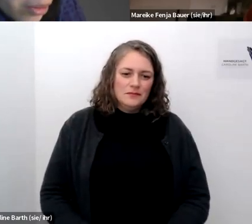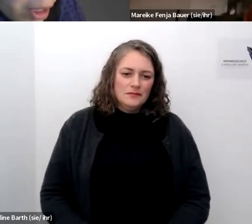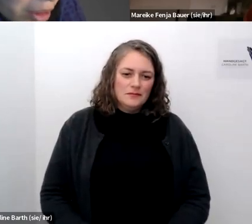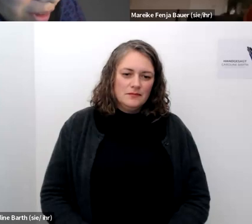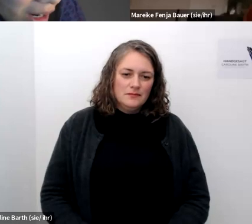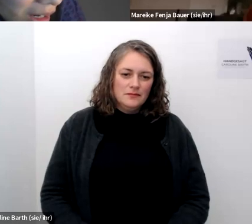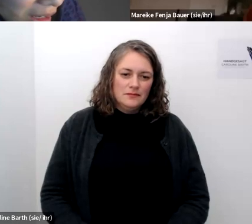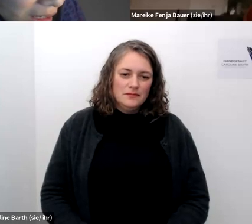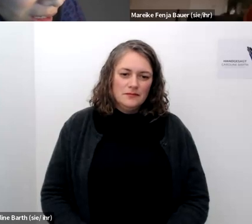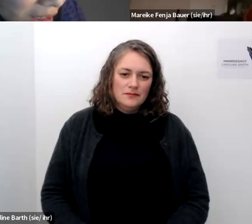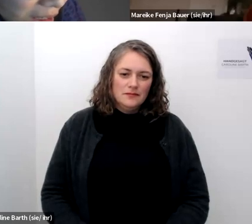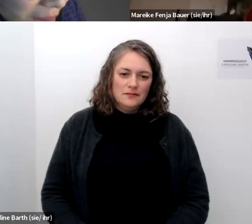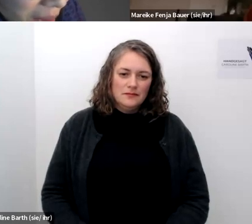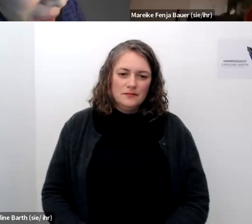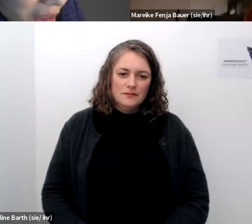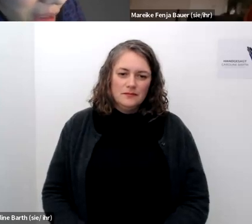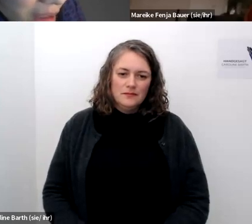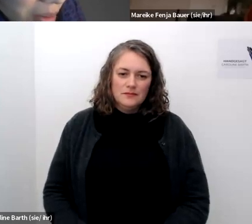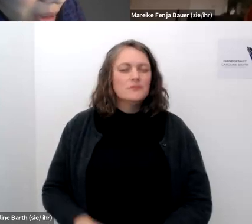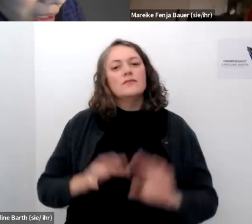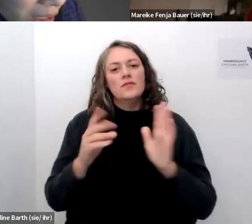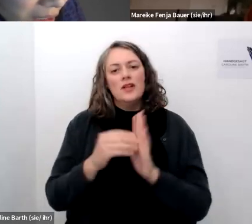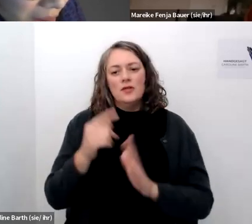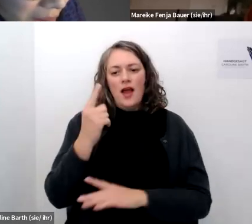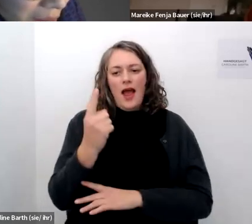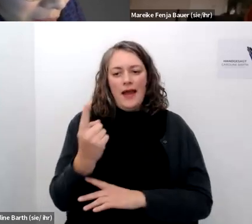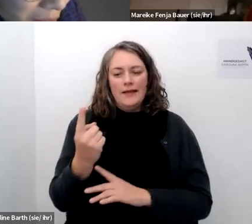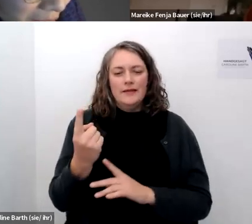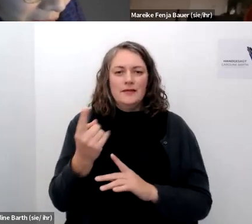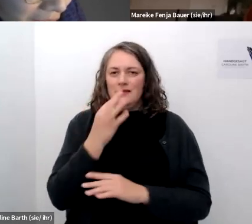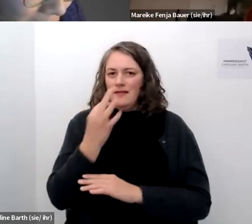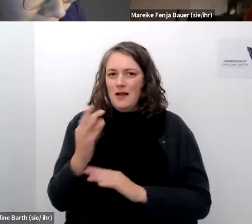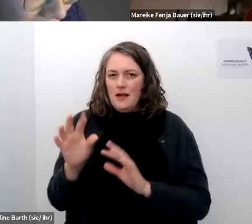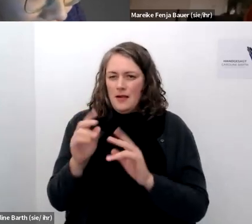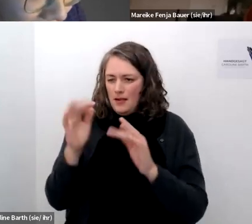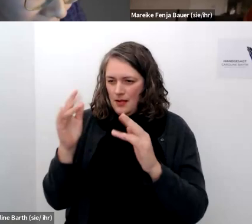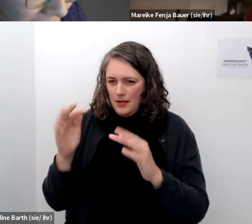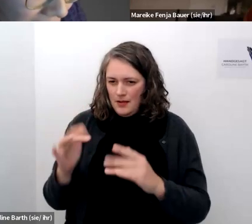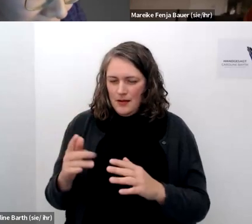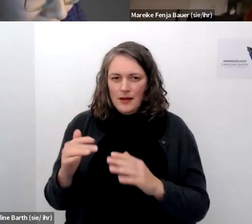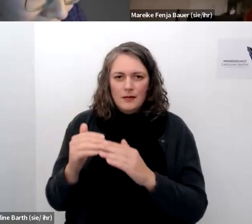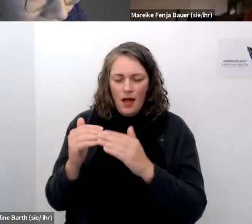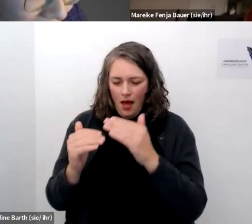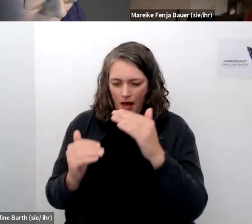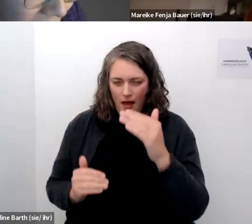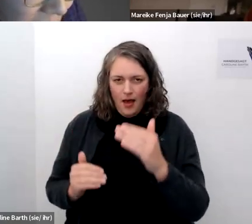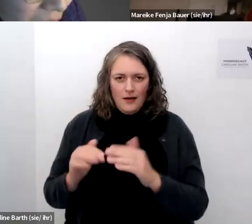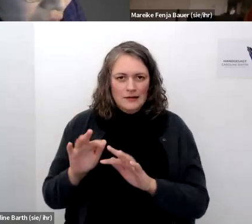naja gut vielleicht können wir einen beitrag hier noch mit rein nehmen ich gucke nur die sind etwas länger